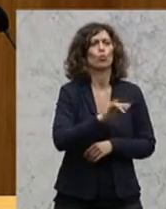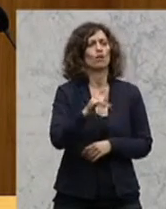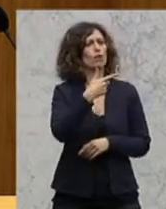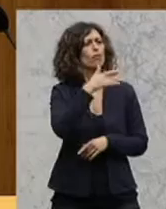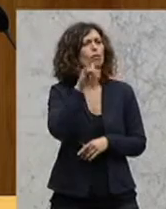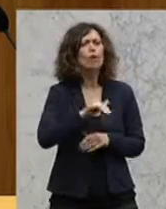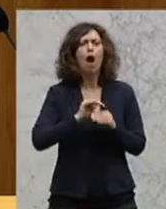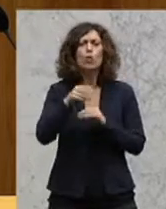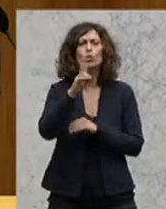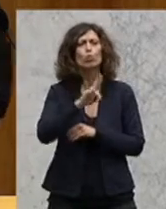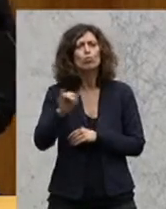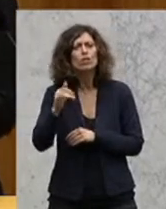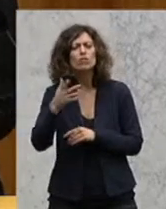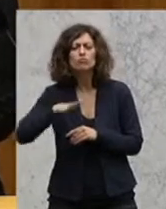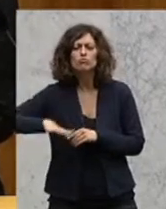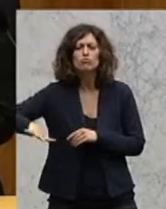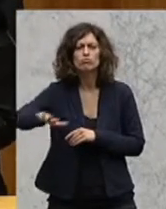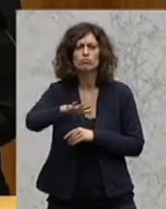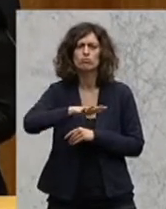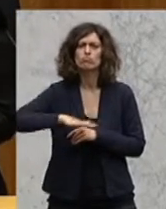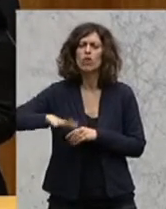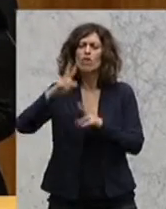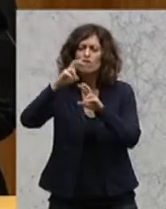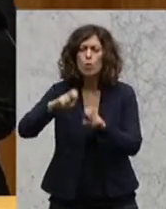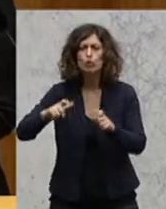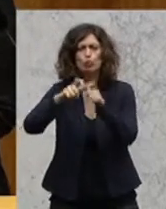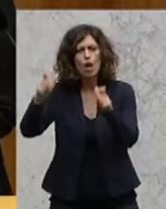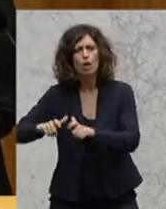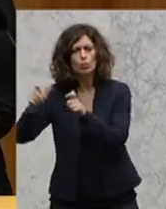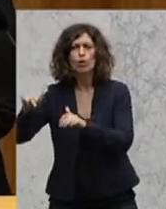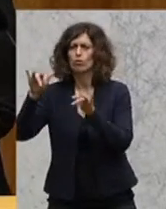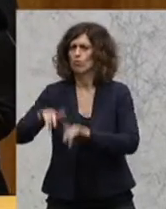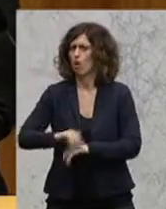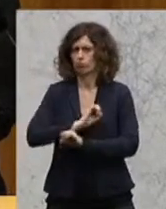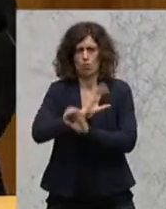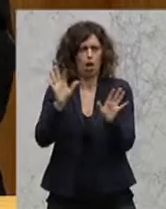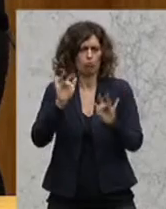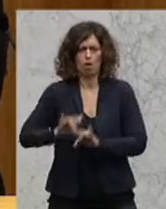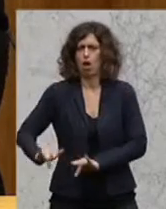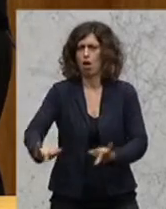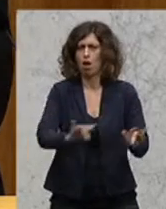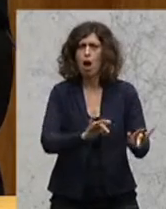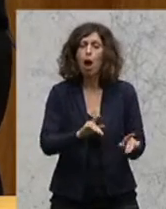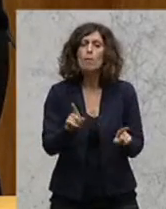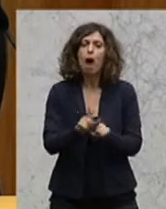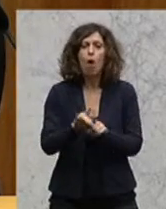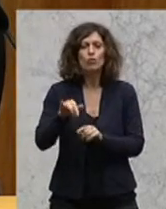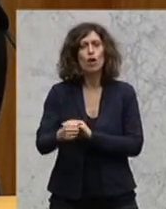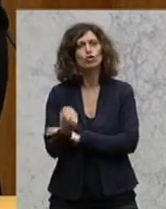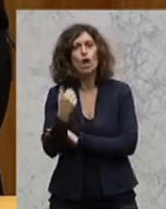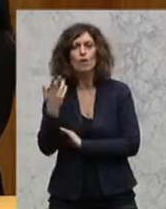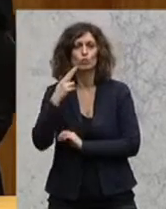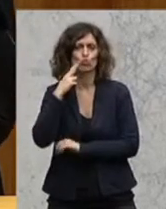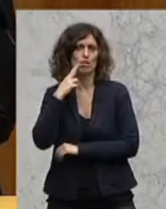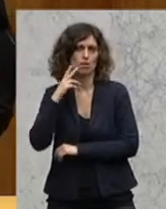außeruniversitären Forschungseinrichtungen ganz klar. Aber natürlich auch mit starken Unternehmungen,